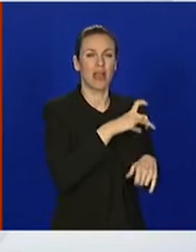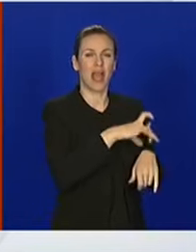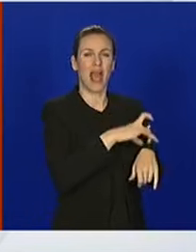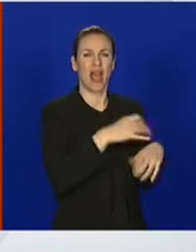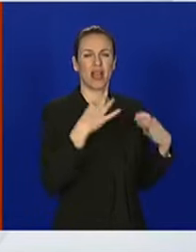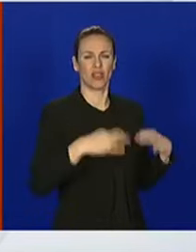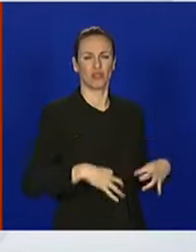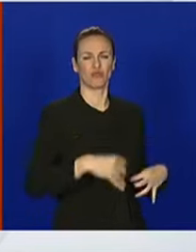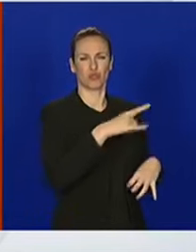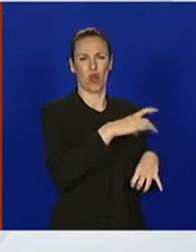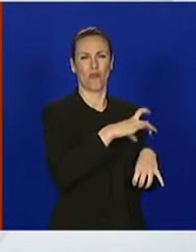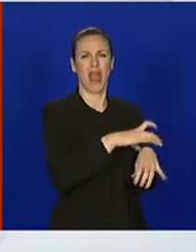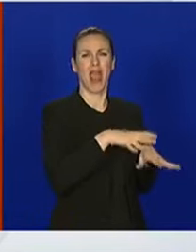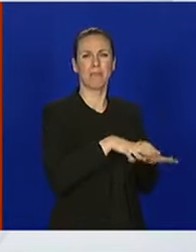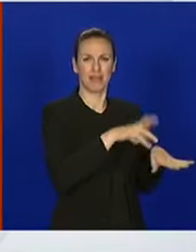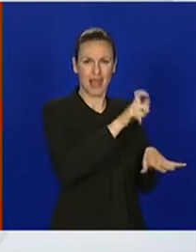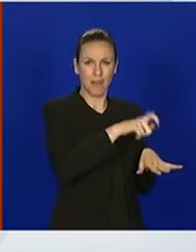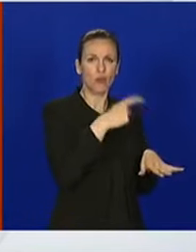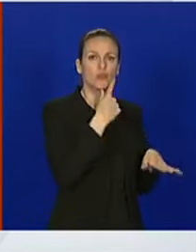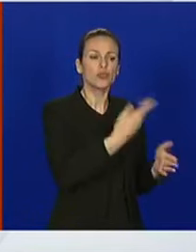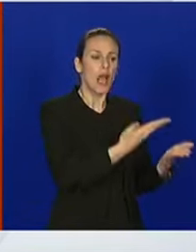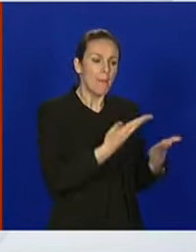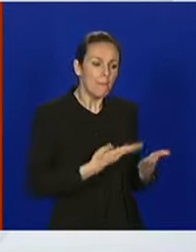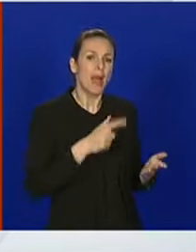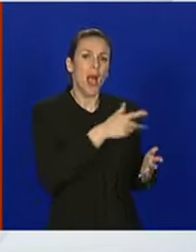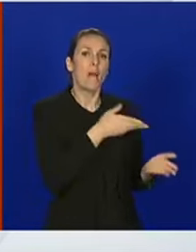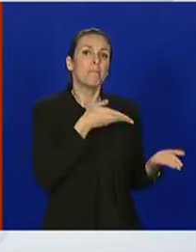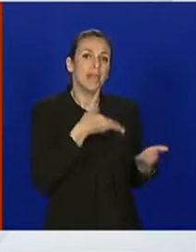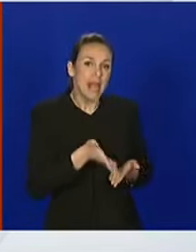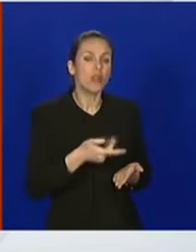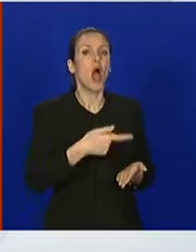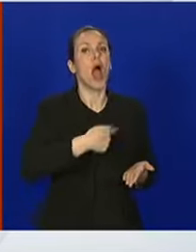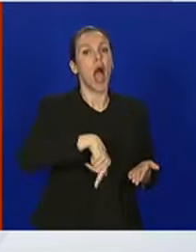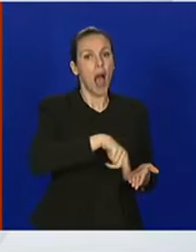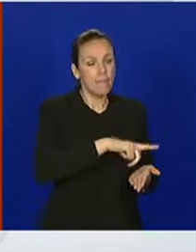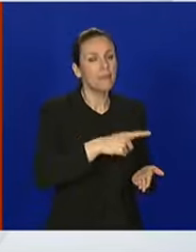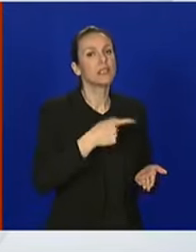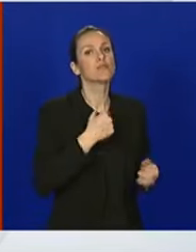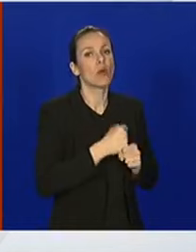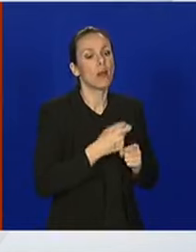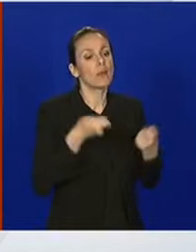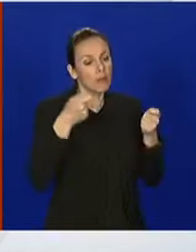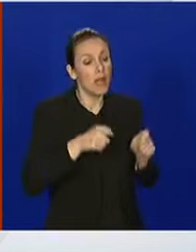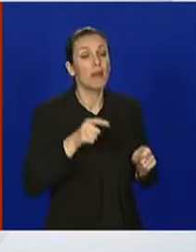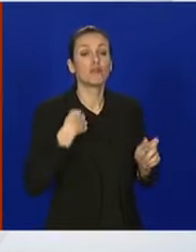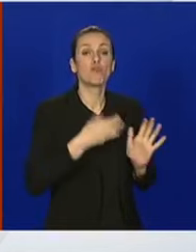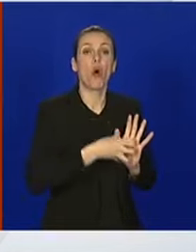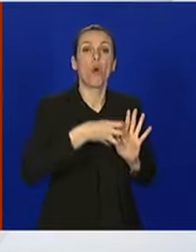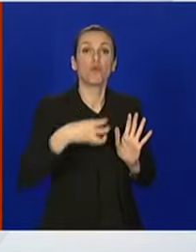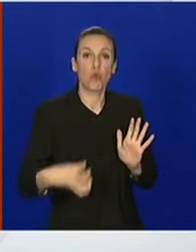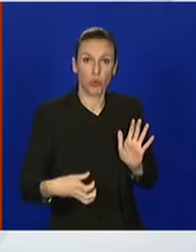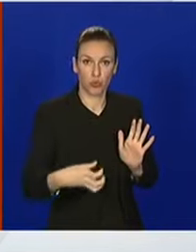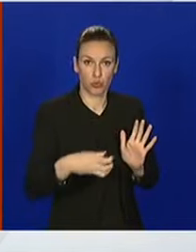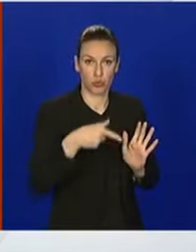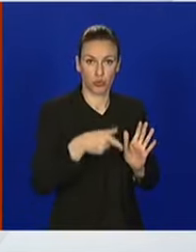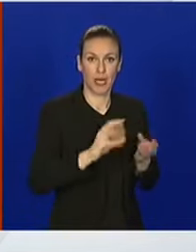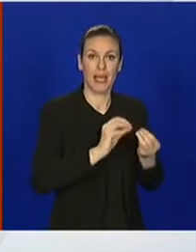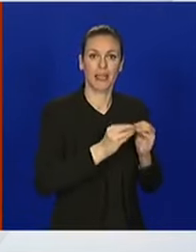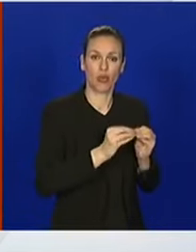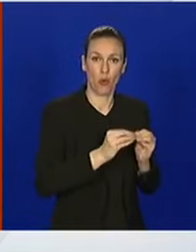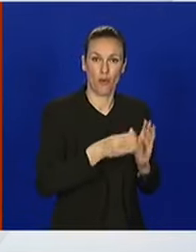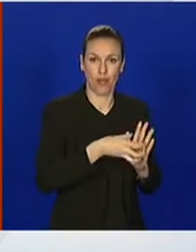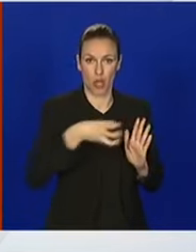struke su donesene nove mjere. produženo je radno vrijeme za trgovine